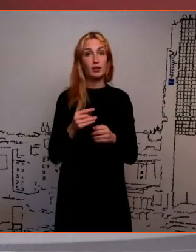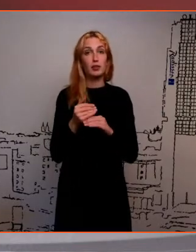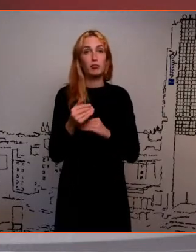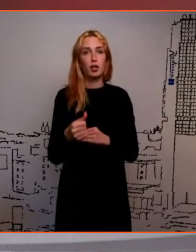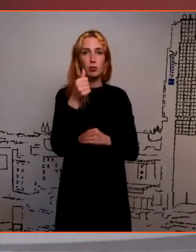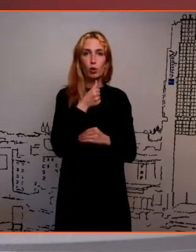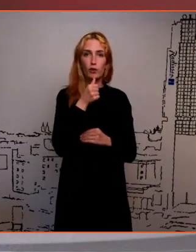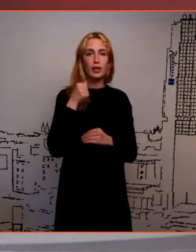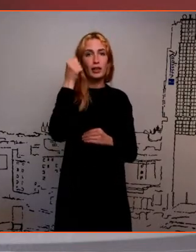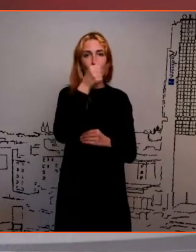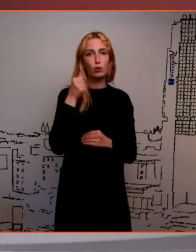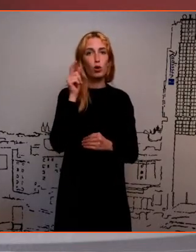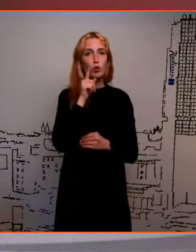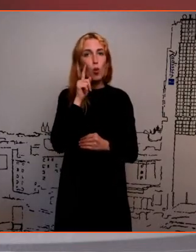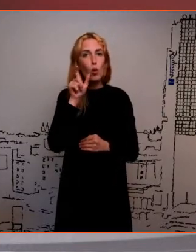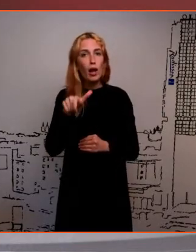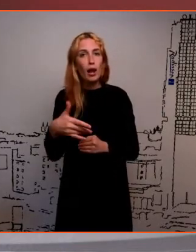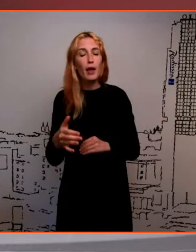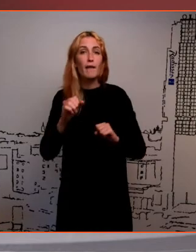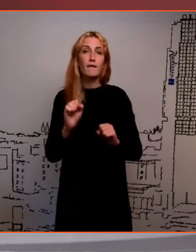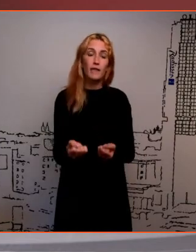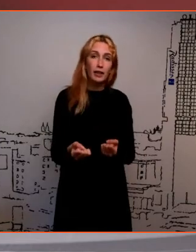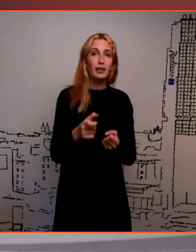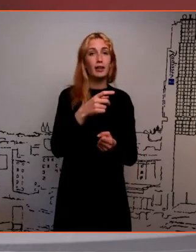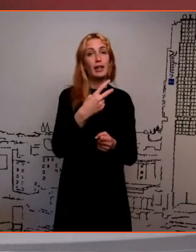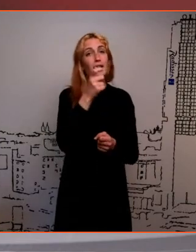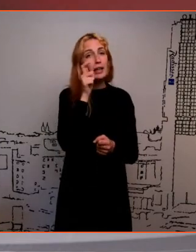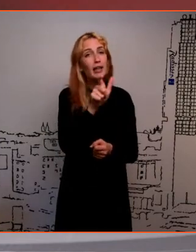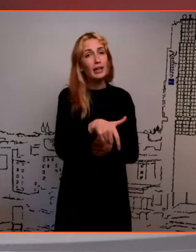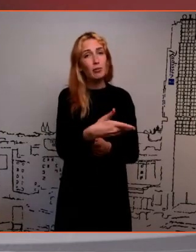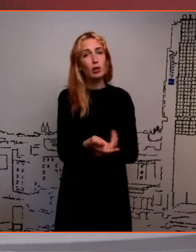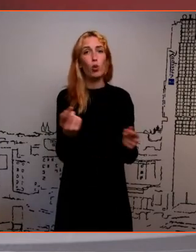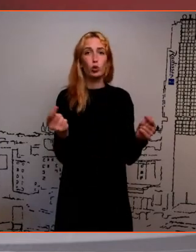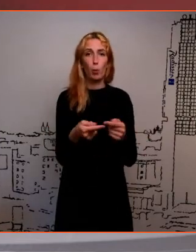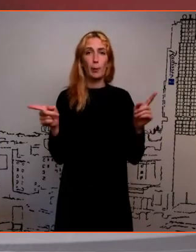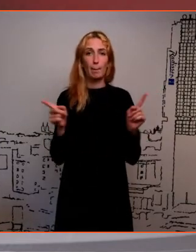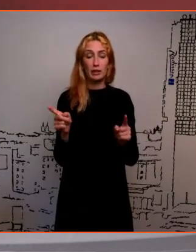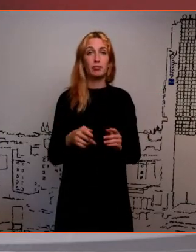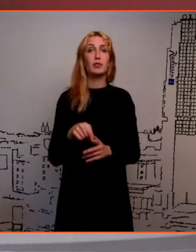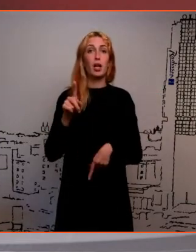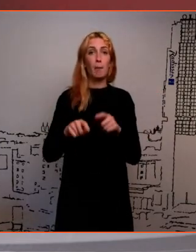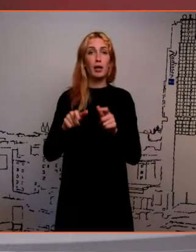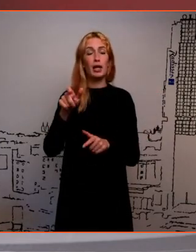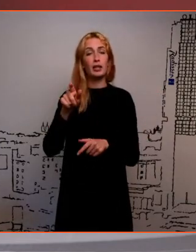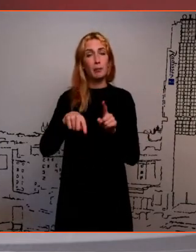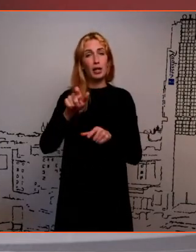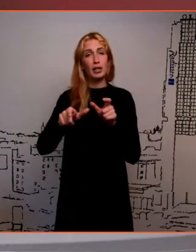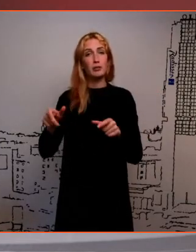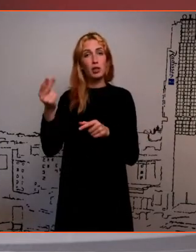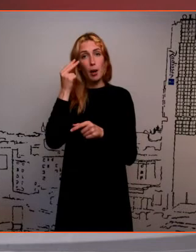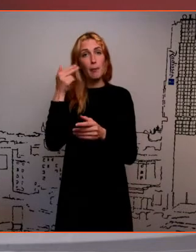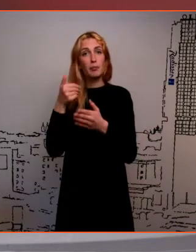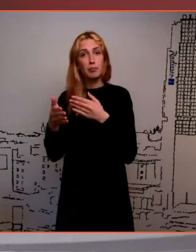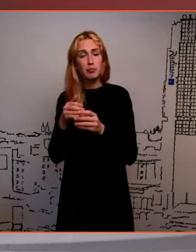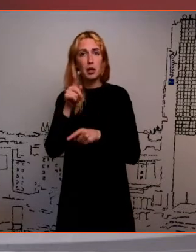individuaalsele noorele või vähem noorele nooruslikule sobib. Mõned inimesed õpivad praktiliselt, teised akkudeemiliselt. Mõni